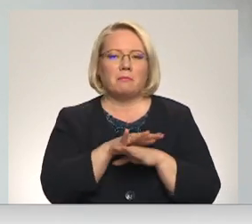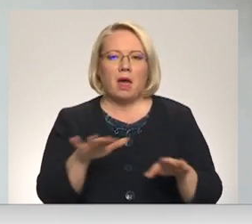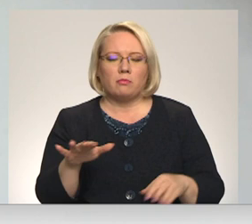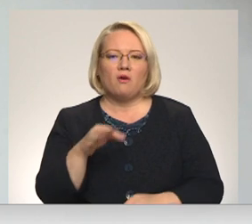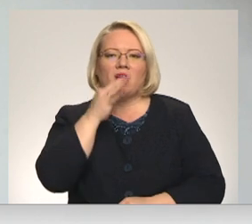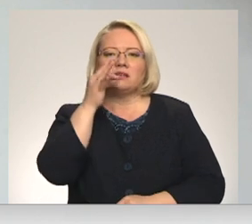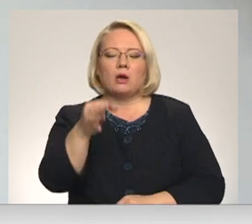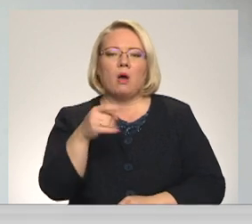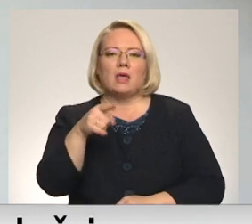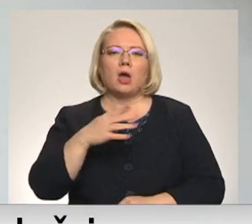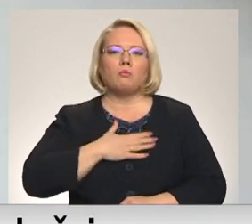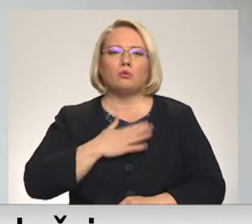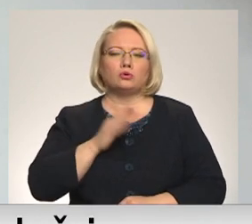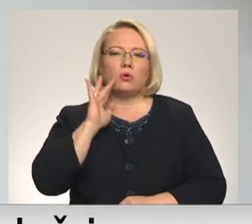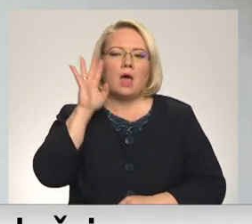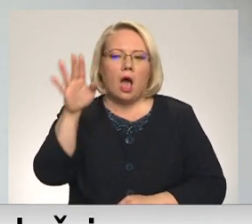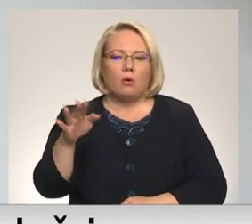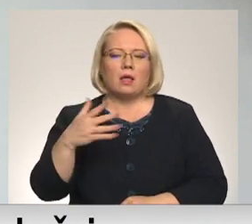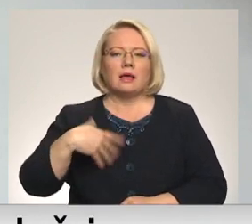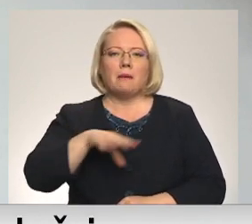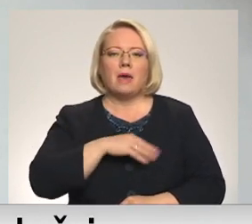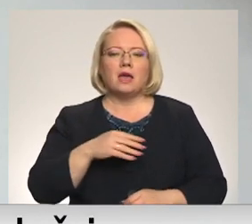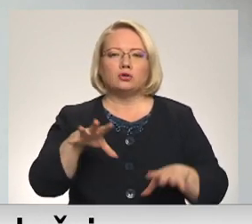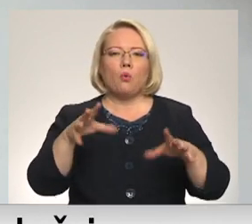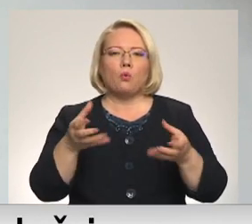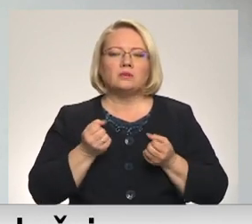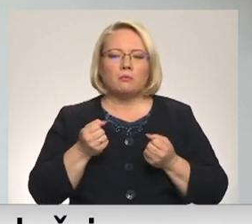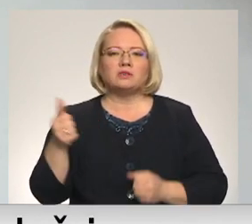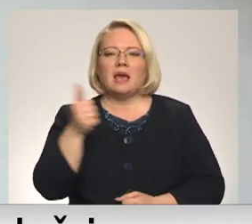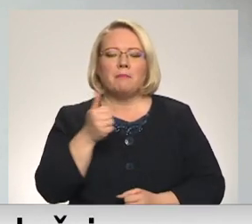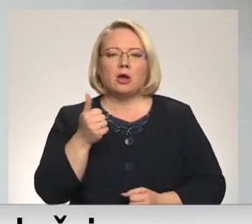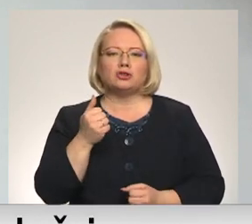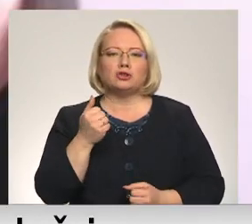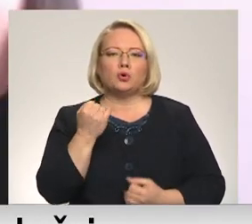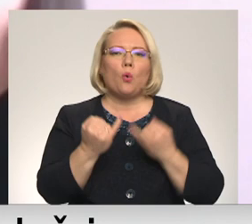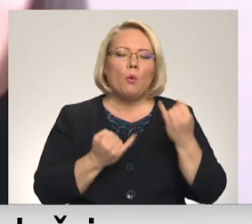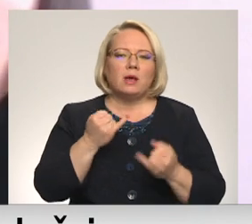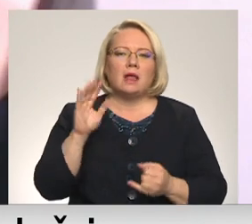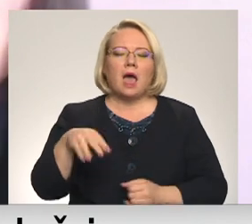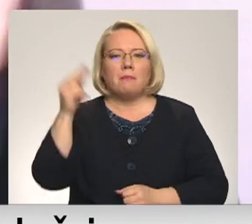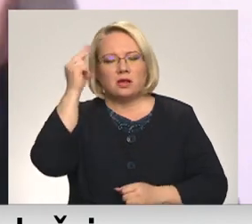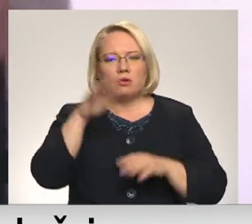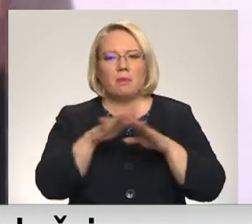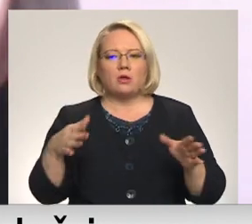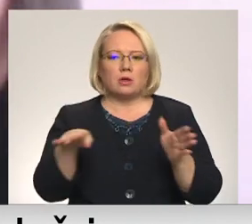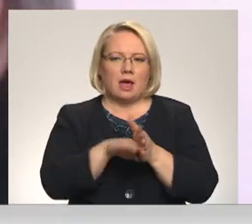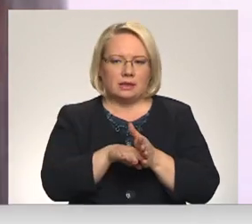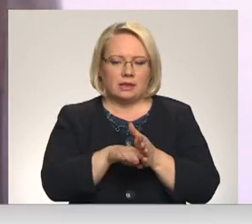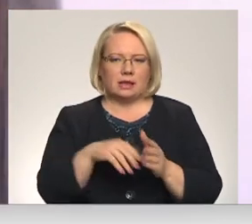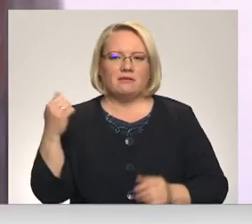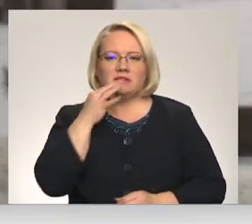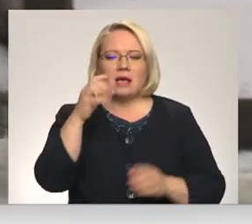mūsu nākotne. Un, ka mēs uzņemam mūsu īpašas rūpes, lai bērni varētu mācīties klātienē. Mask un nesāšanīgi jābūt